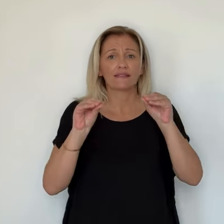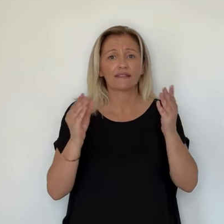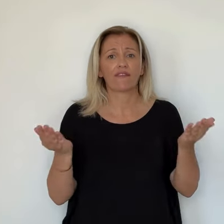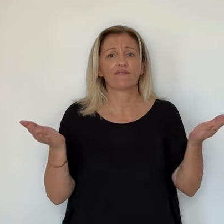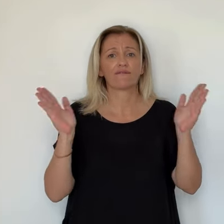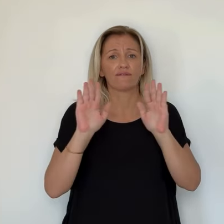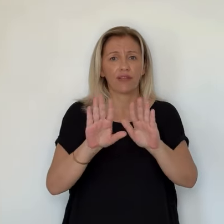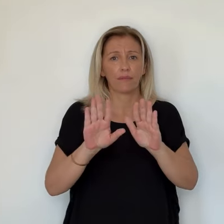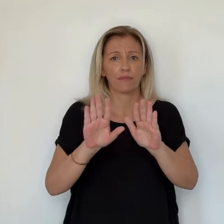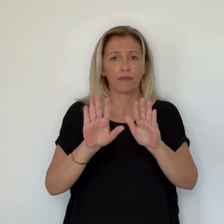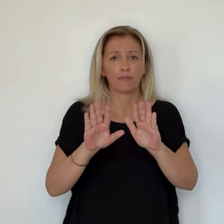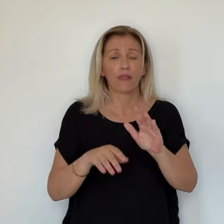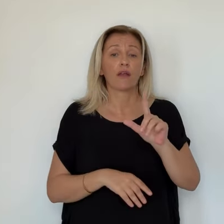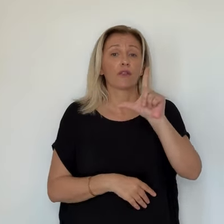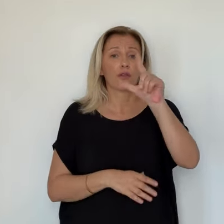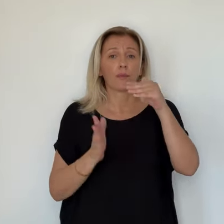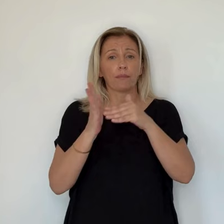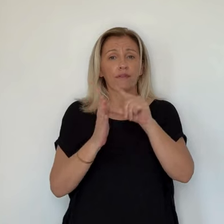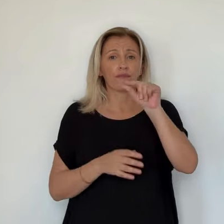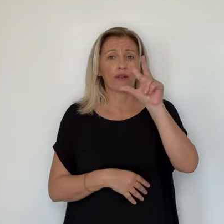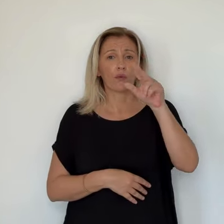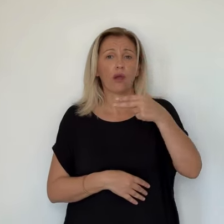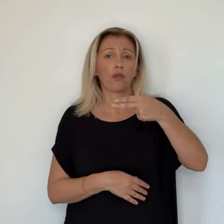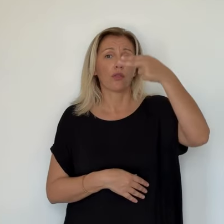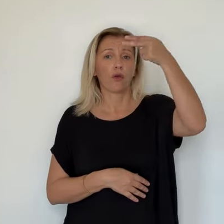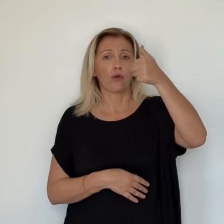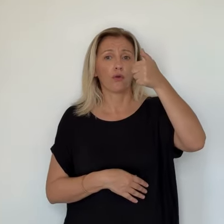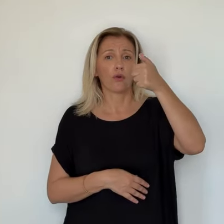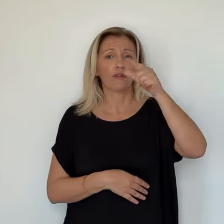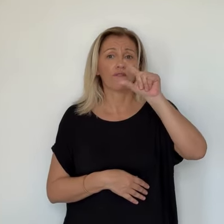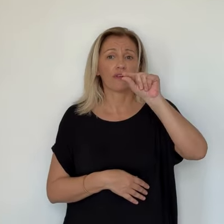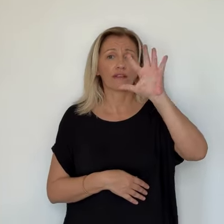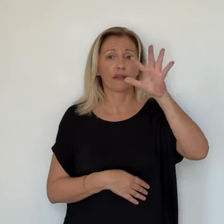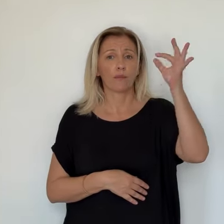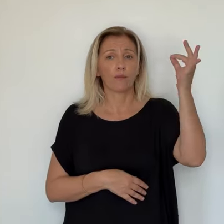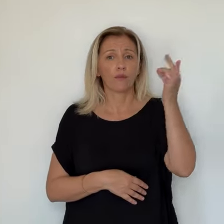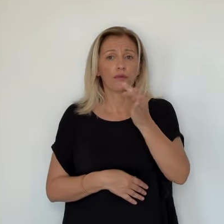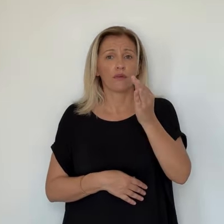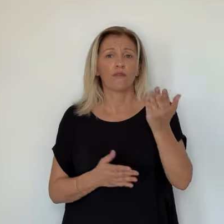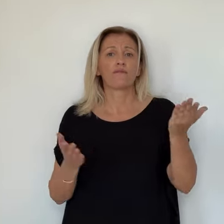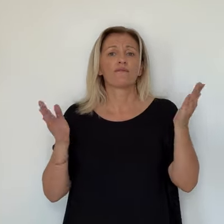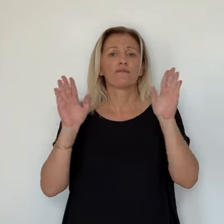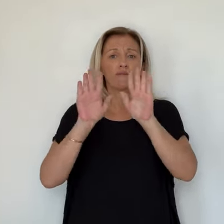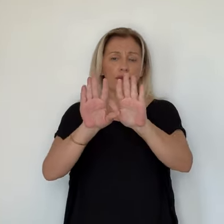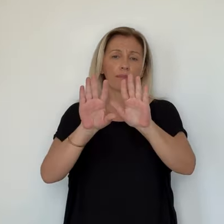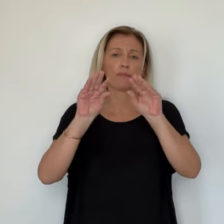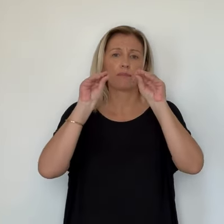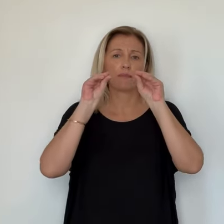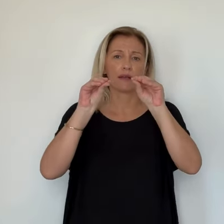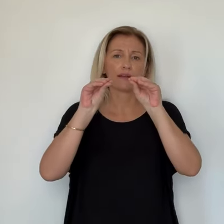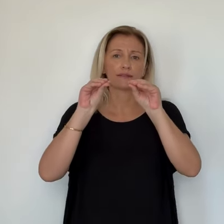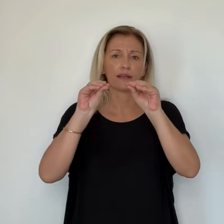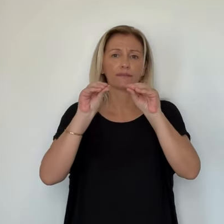Comparé à 2023, il y a une hausse de près de 25% des défaillances économiques des commerces en Haute-Corse.